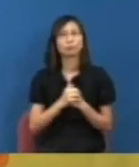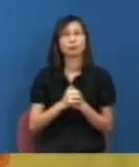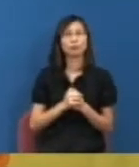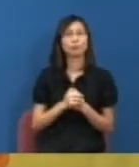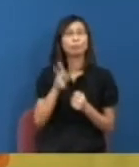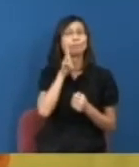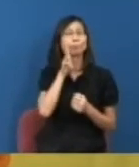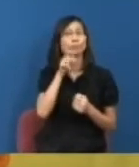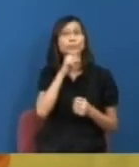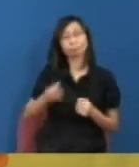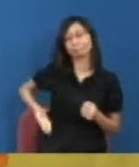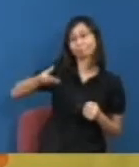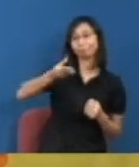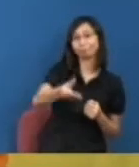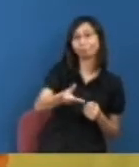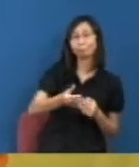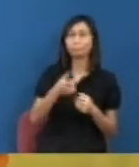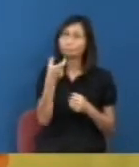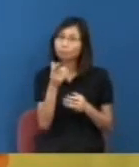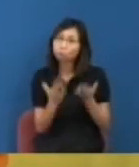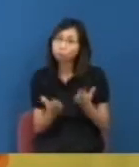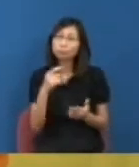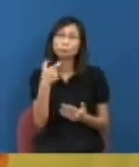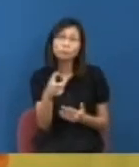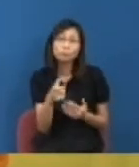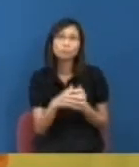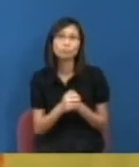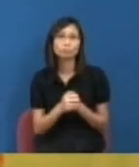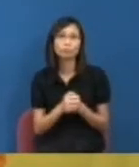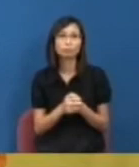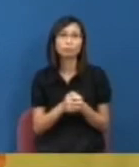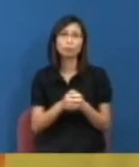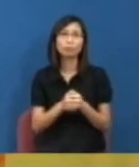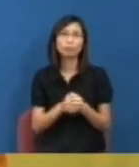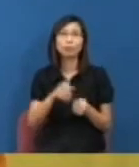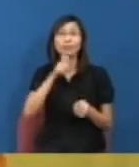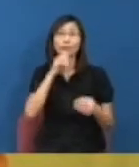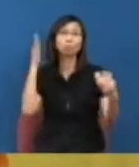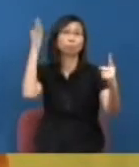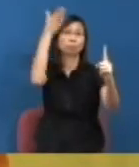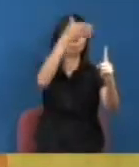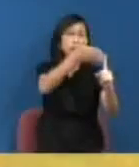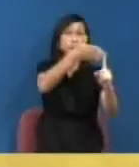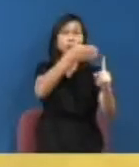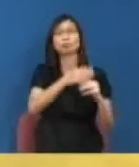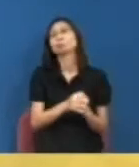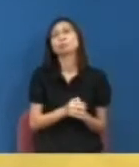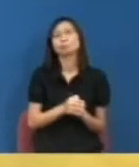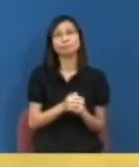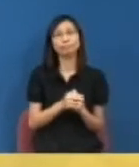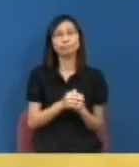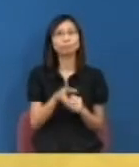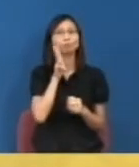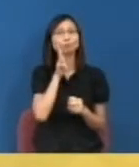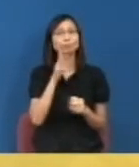如果有一些撥款或者有一些錢來到其實它是有一些目的或者甚至是一些尤其如